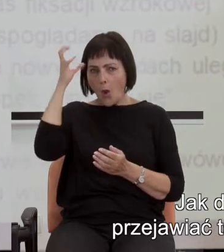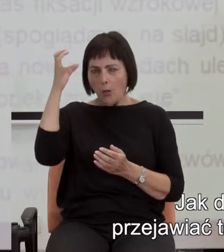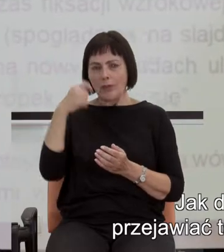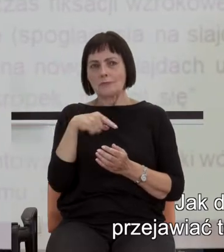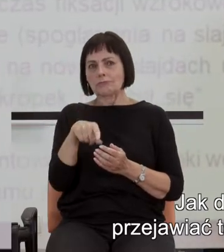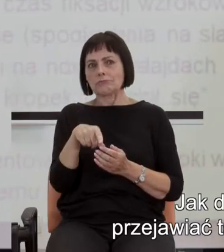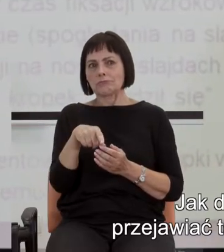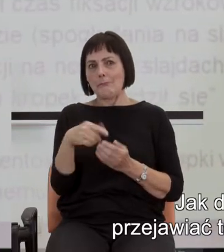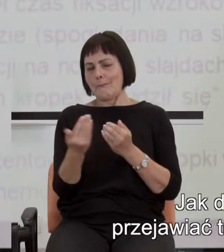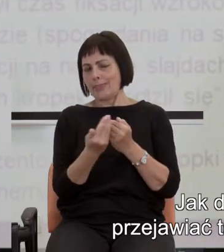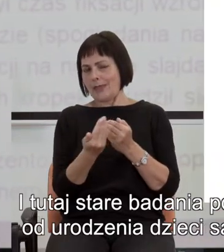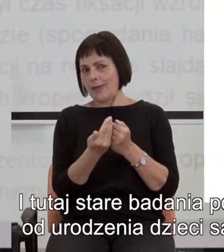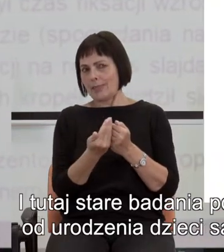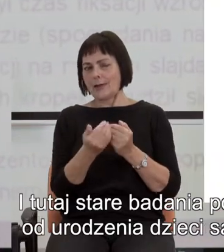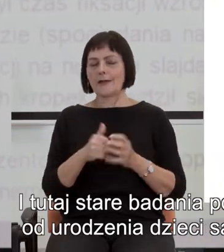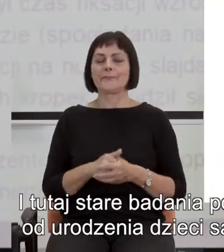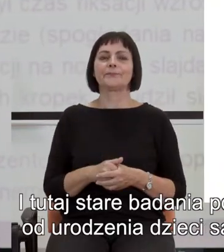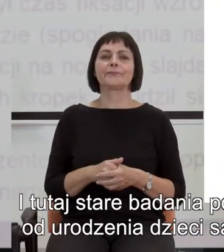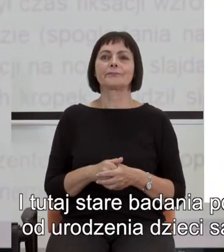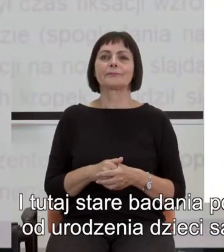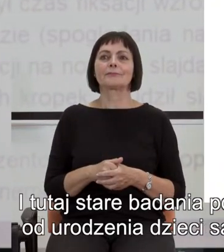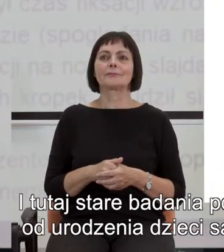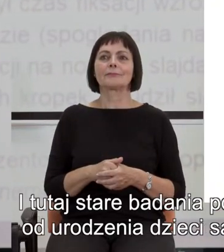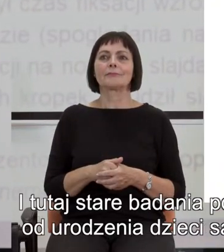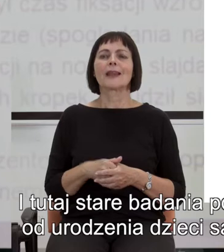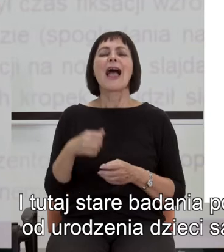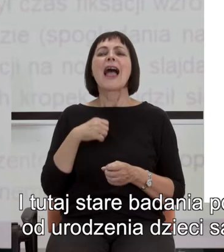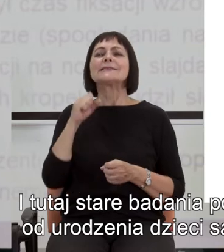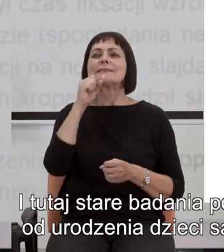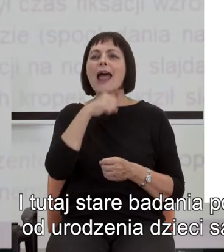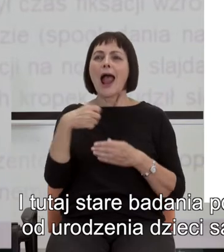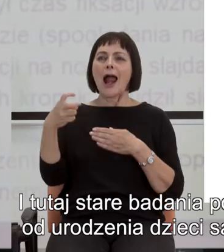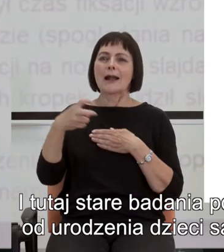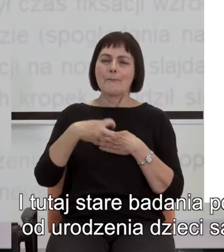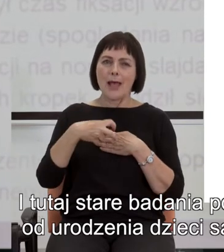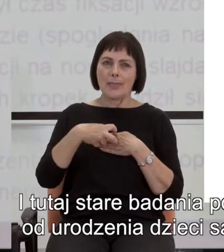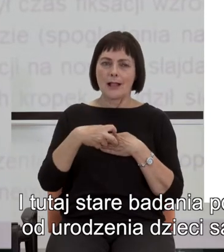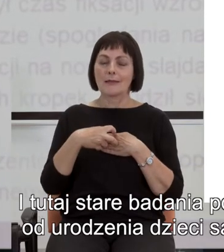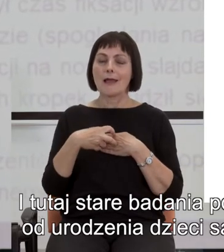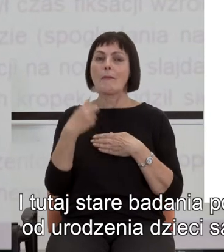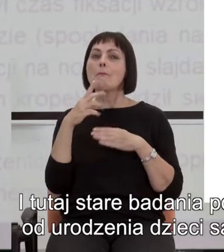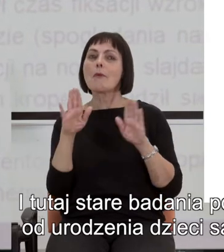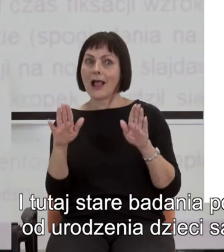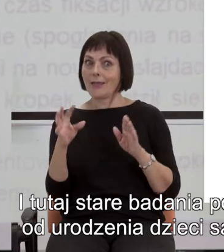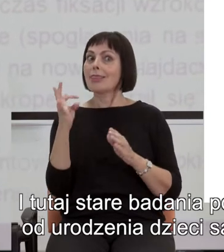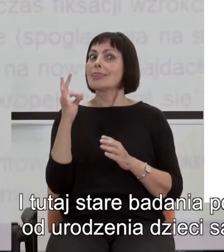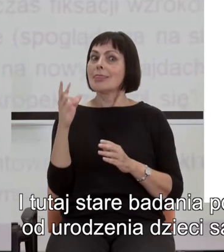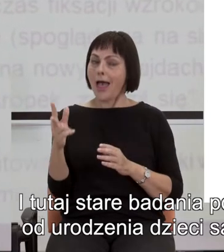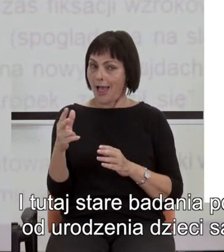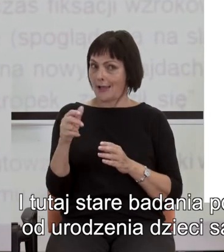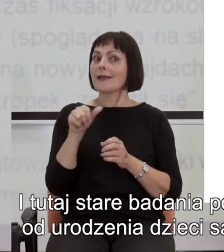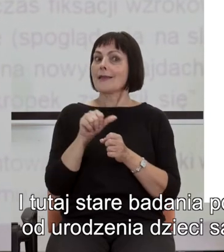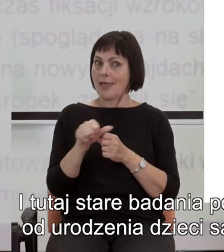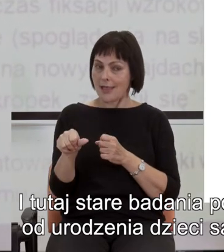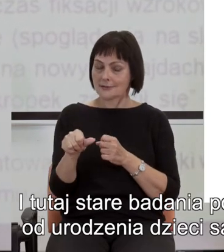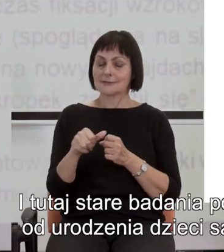nazwijmy to matematyczne. I tutaj stare badania pokazują, że tak jest coś na rzeczy,